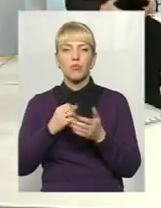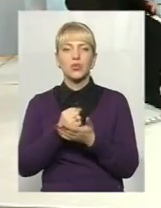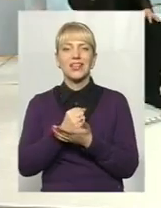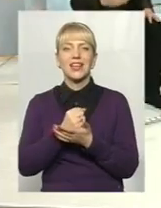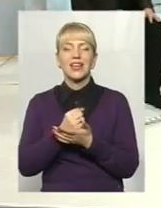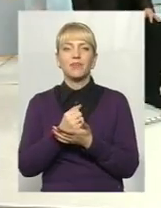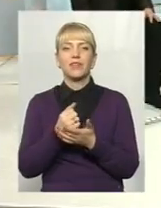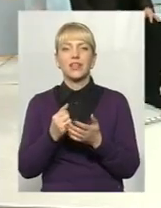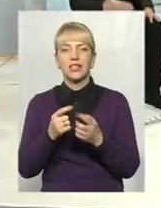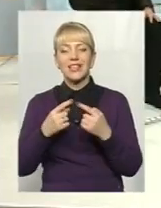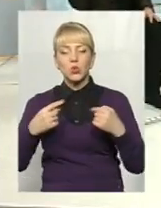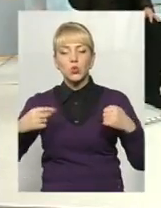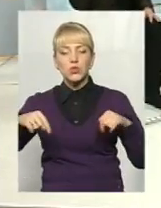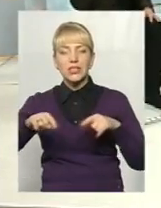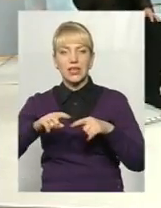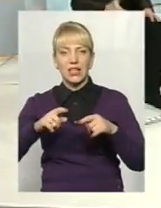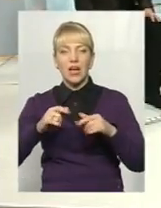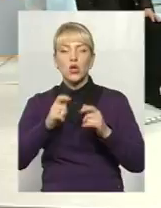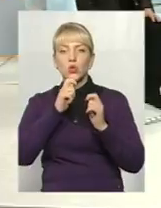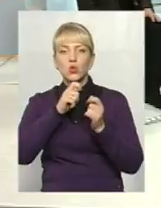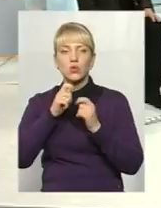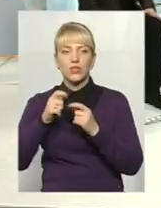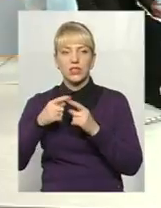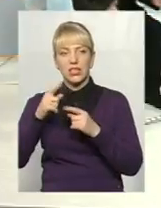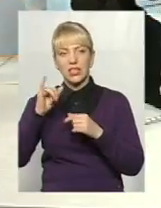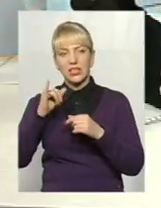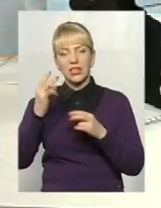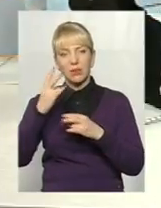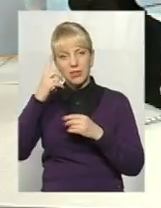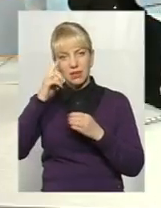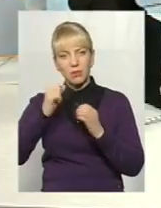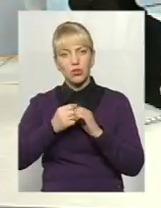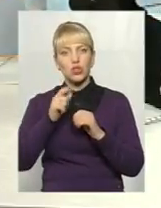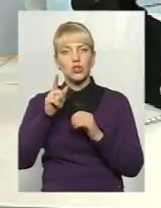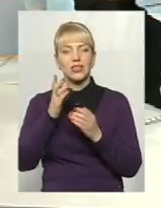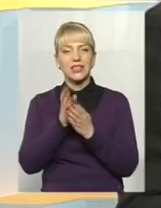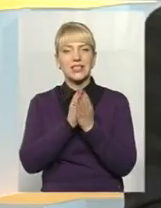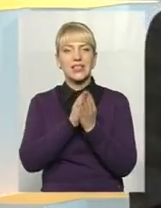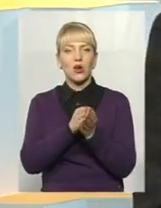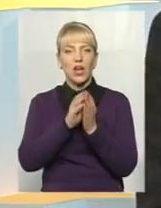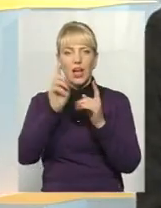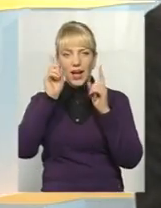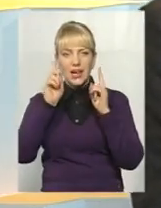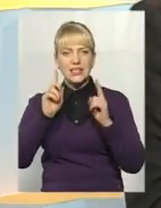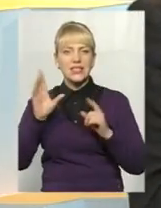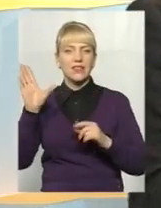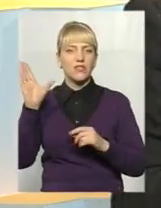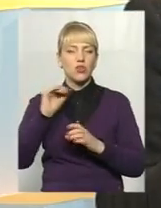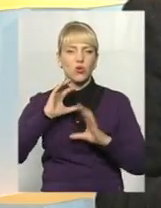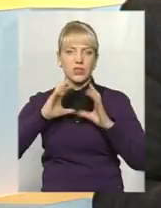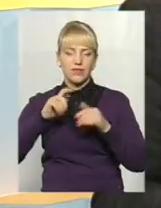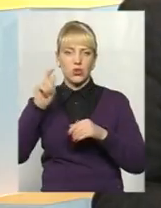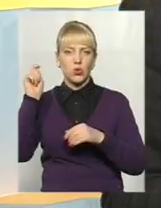а якщо врахувати, що в нас ще і захоронений Бао Шемтов, до якого їдуть хасиди з усього світу, то це